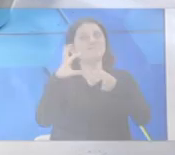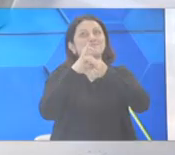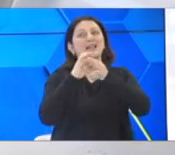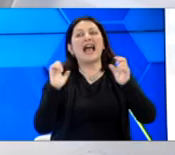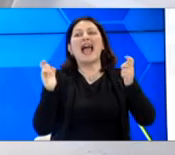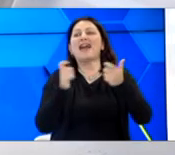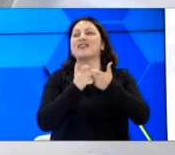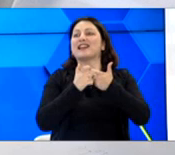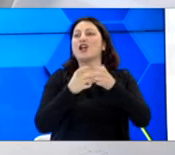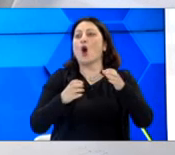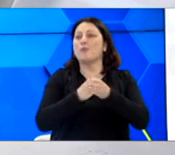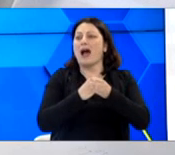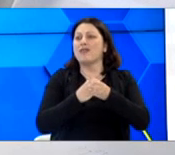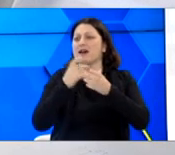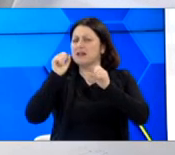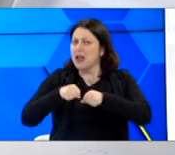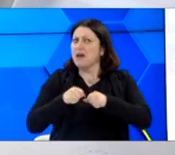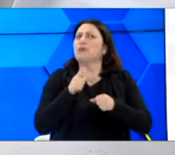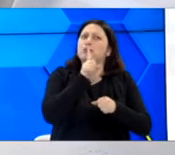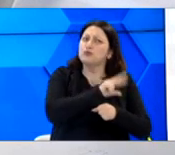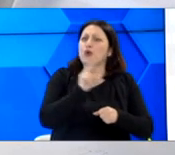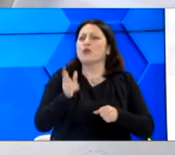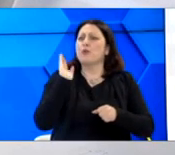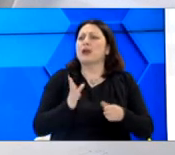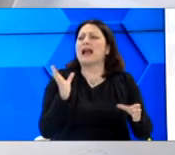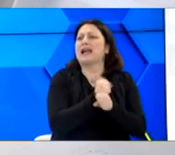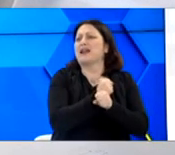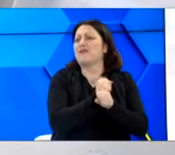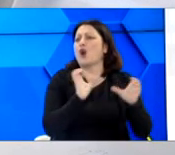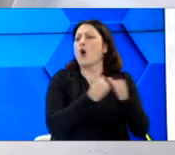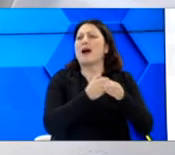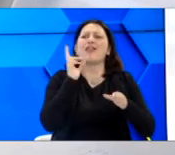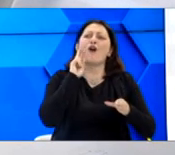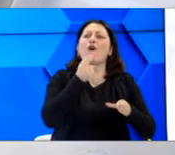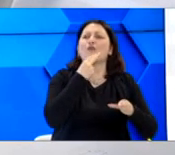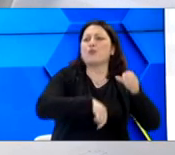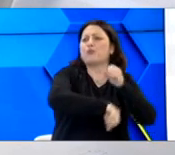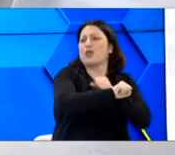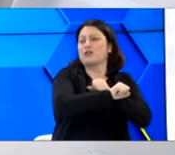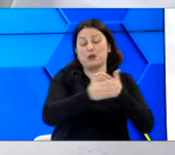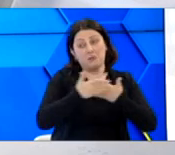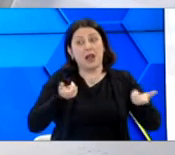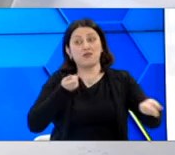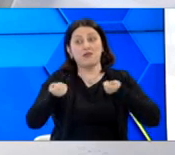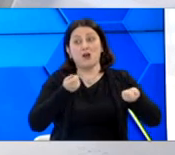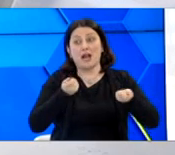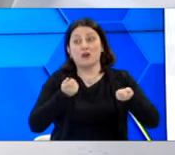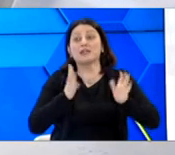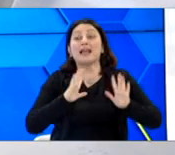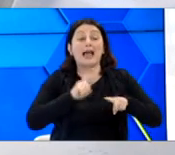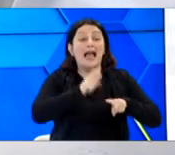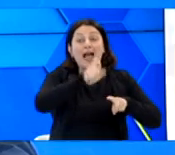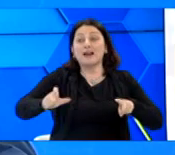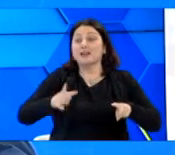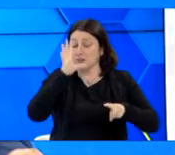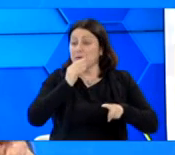γιατί όχι και με την Εθνική Ομάδα Ποδοσφαίρου Κοφών, που βρίσκεται εδώ και είναι μια μεγάλη διοργάνωση, αλλά φυσικά ως Έλληνες θέλουμε,